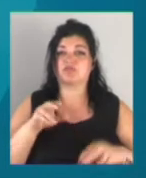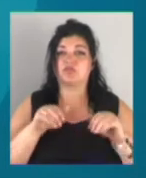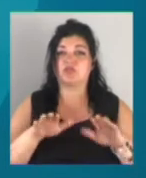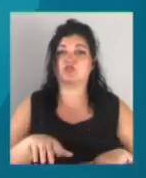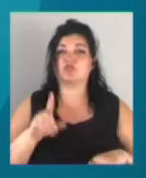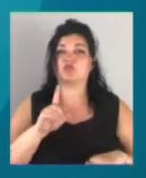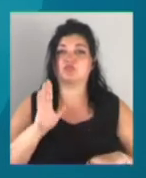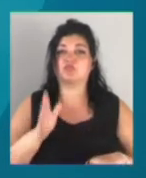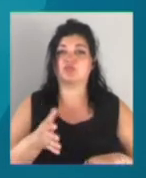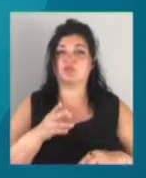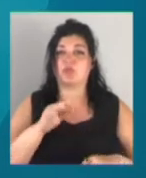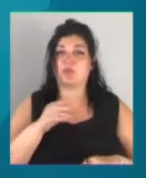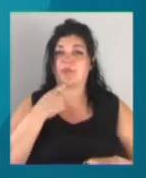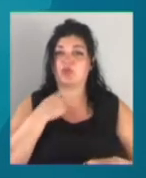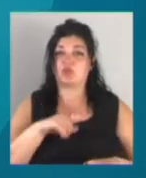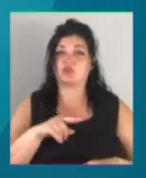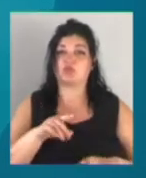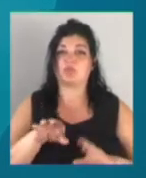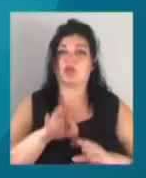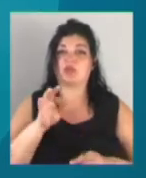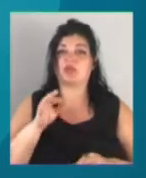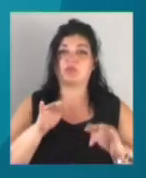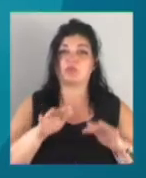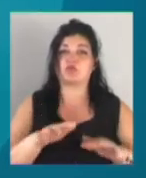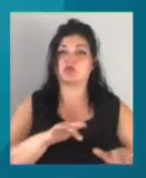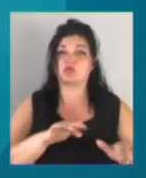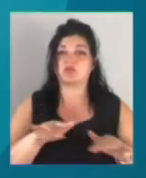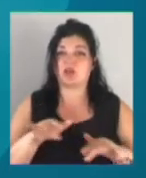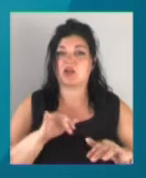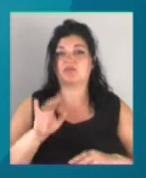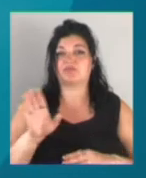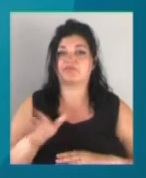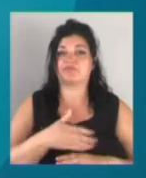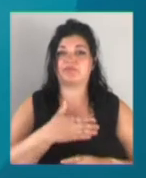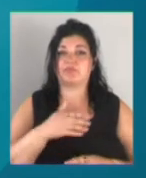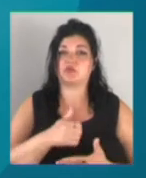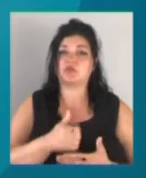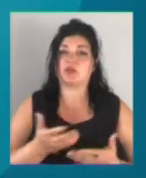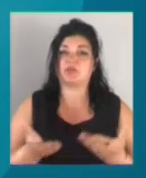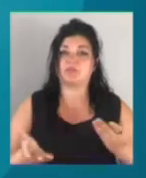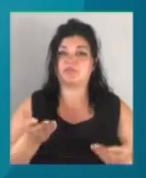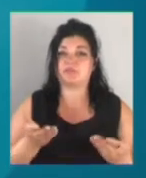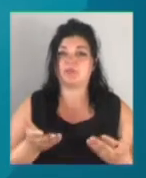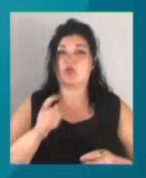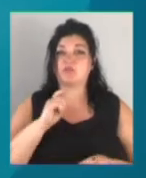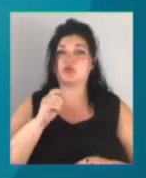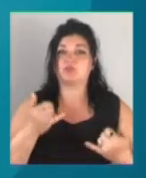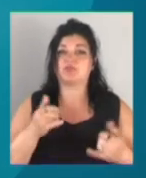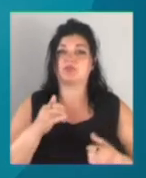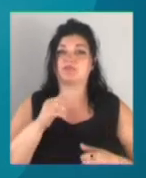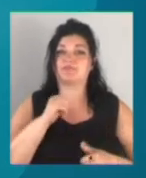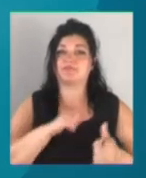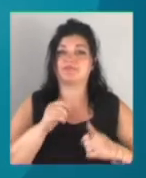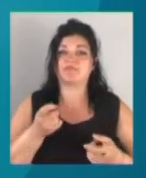затриманому про підозру, обирати запобіжний захід та відсторонювати від посади. Кореспонденти Суспільного намагаються зв'язатися з